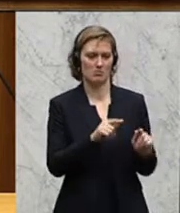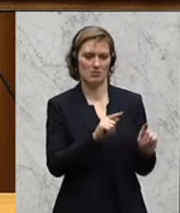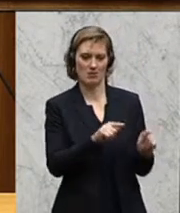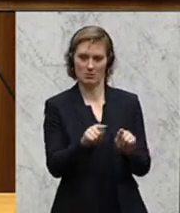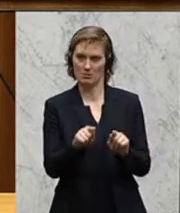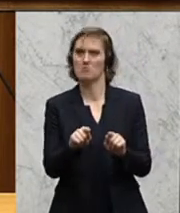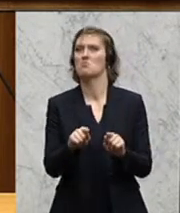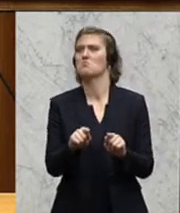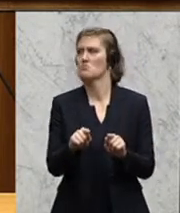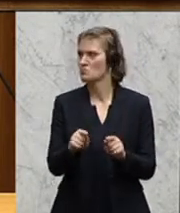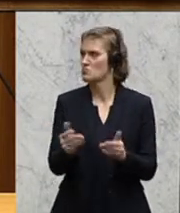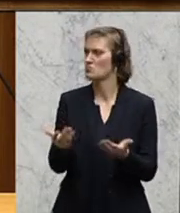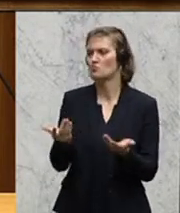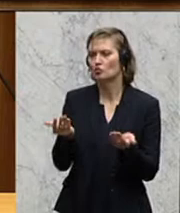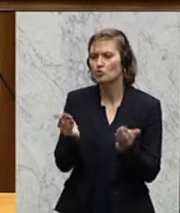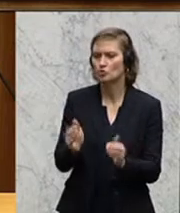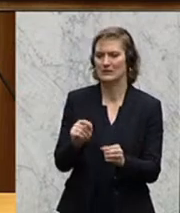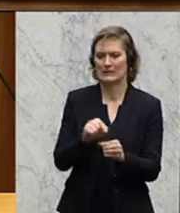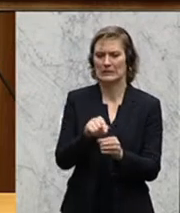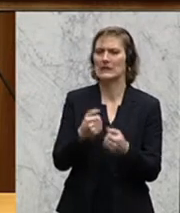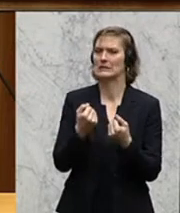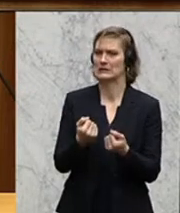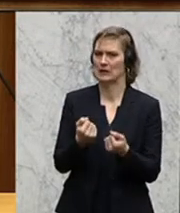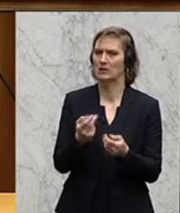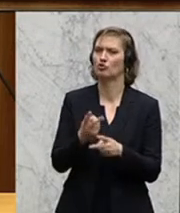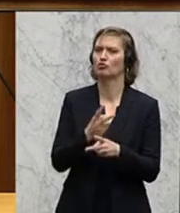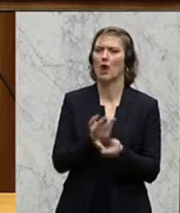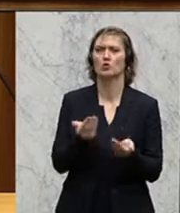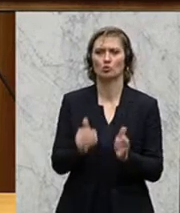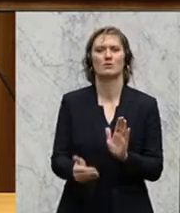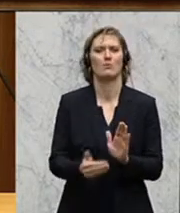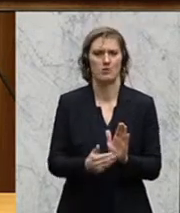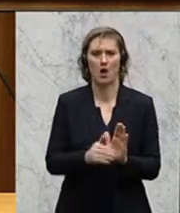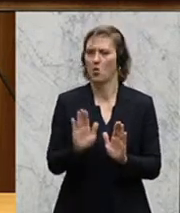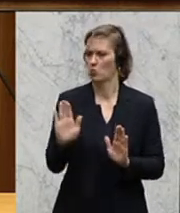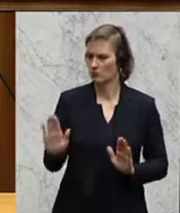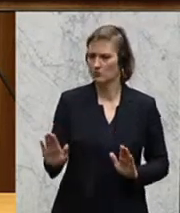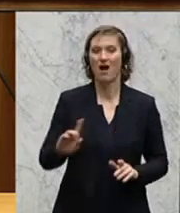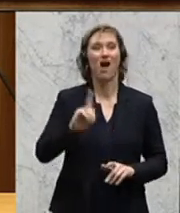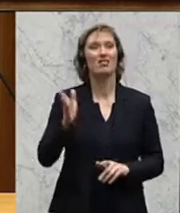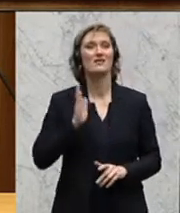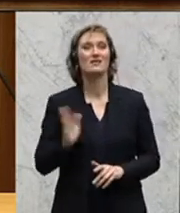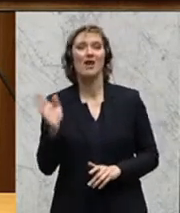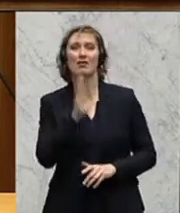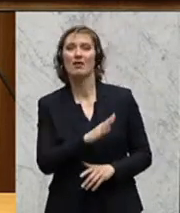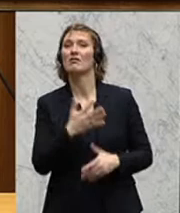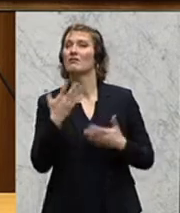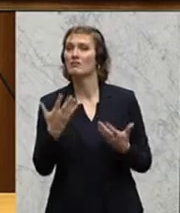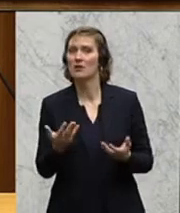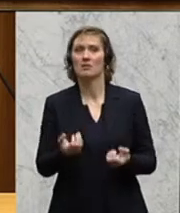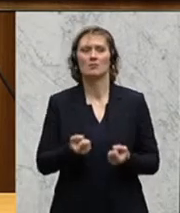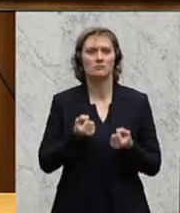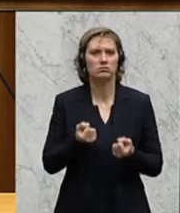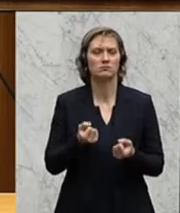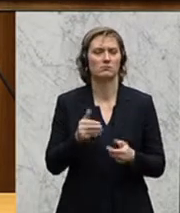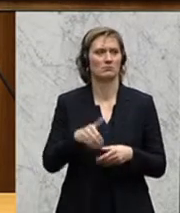zum Schutze der inneren Sicherheit dem Staatsschutz gewährt werden, auf der einen Seite, und auf der anderen Seite den massiven,